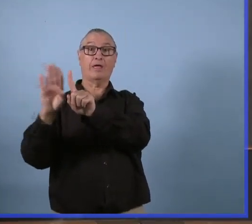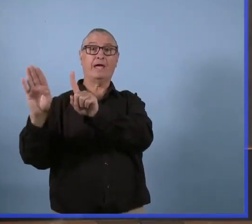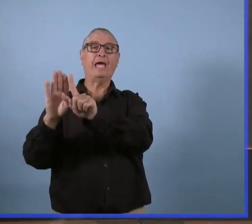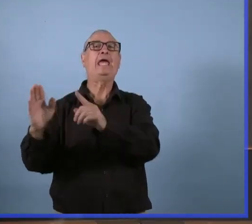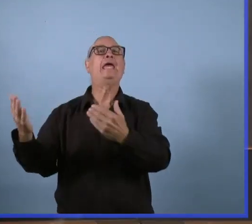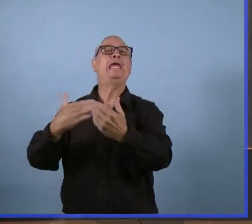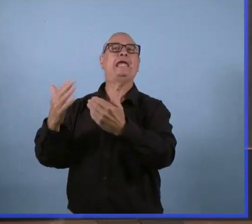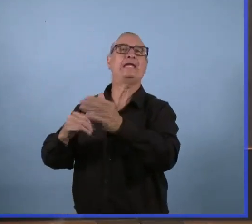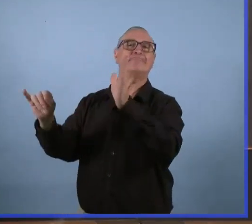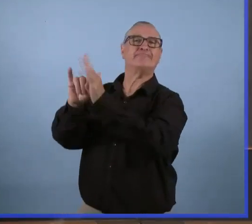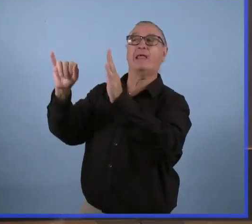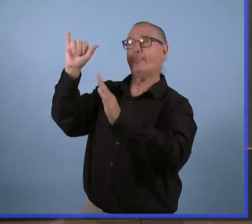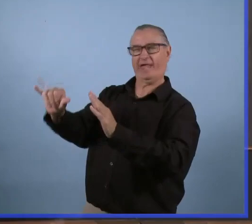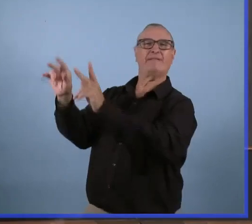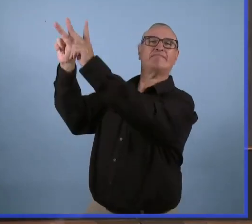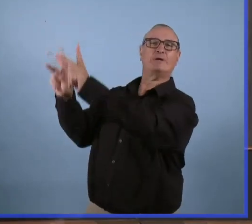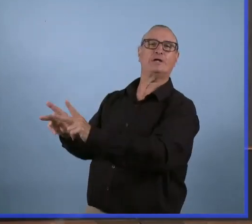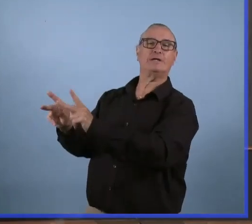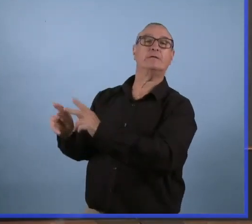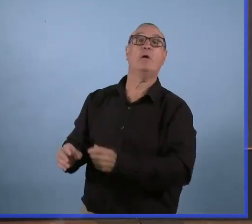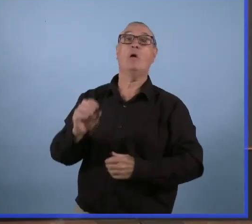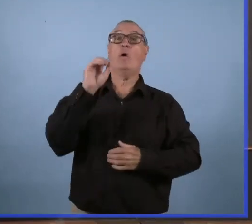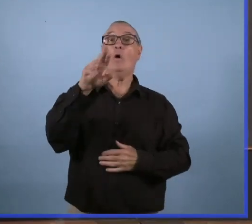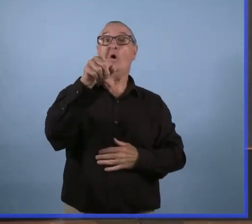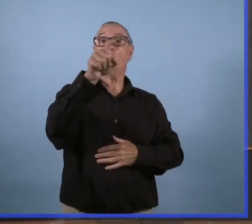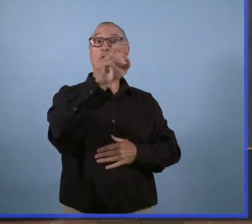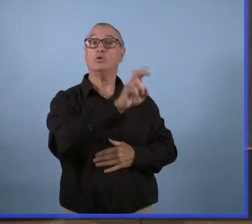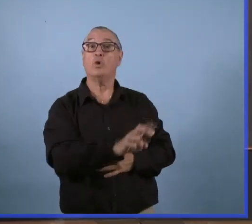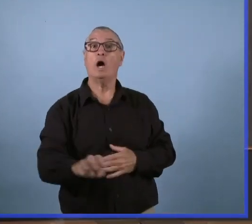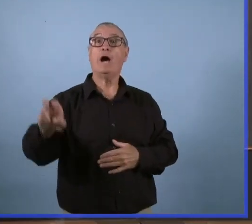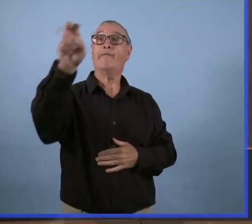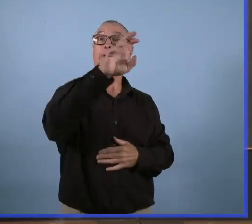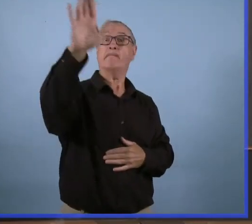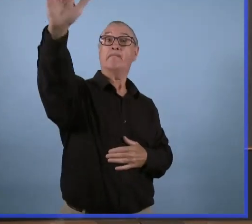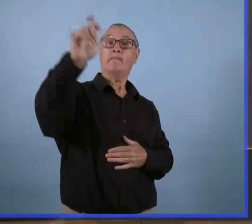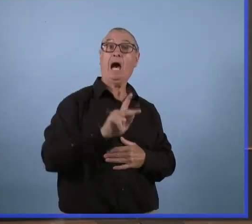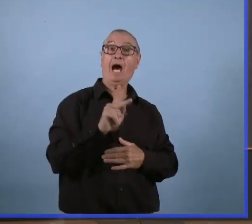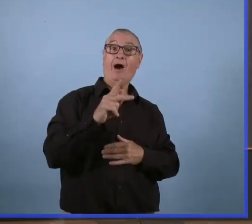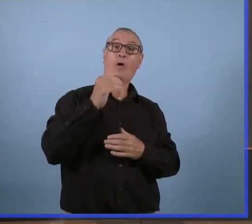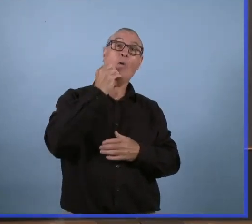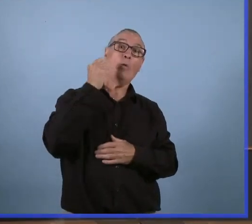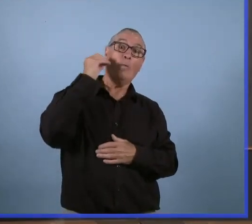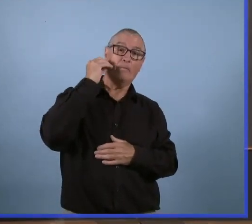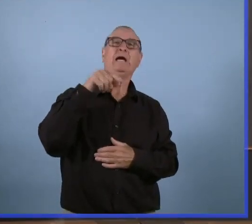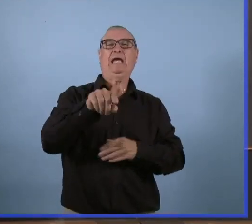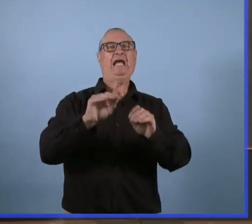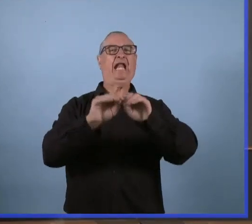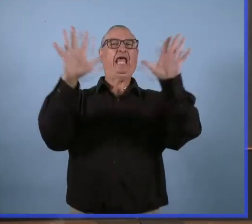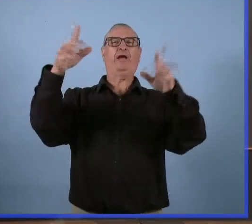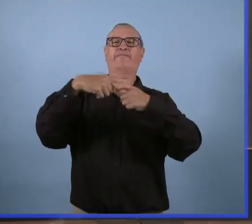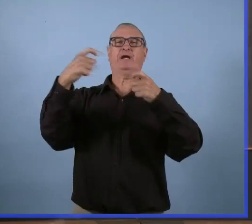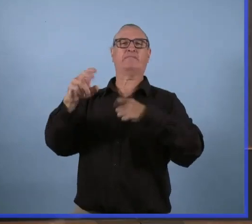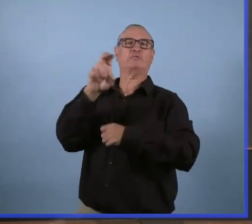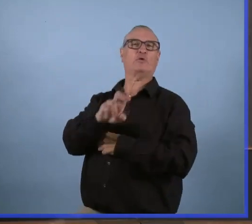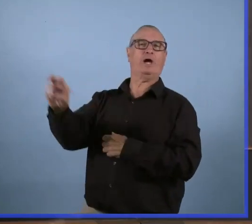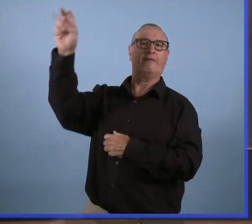testé positif. Mais dans certains cas, il peut y avoir plusieurs expositions possibles.